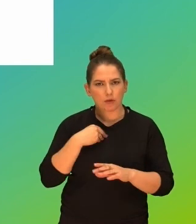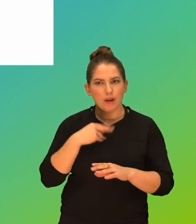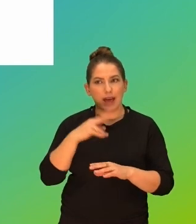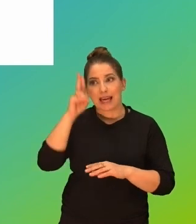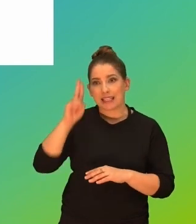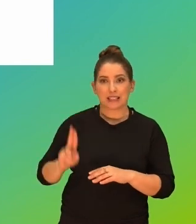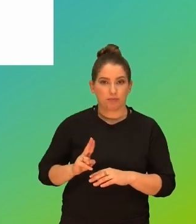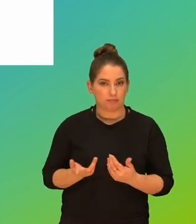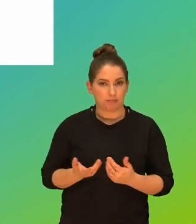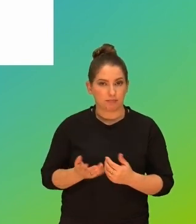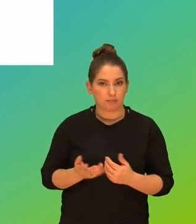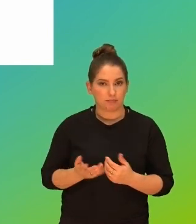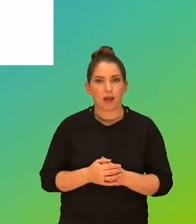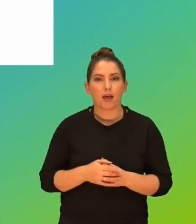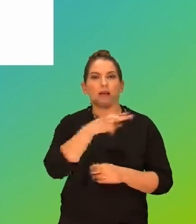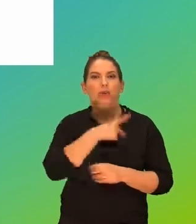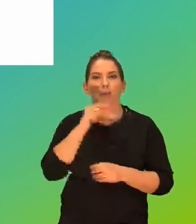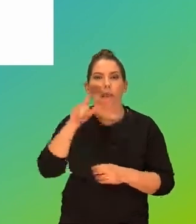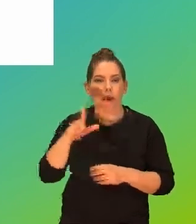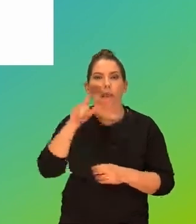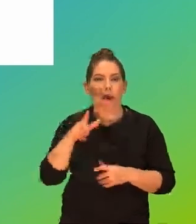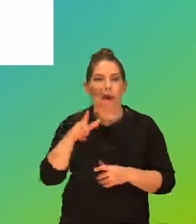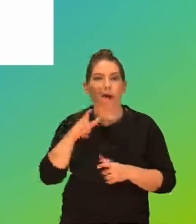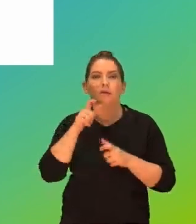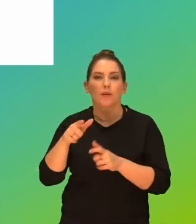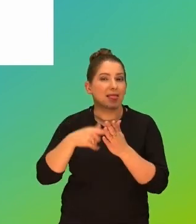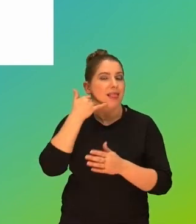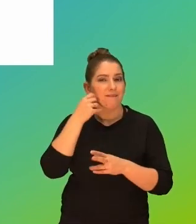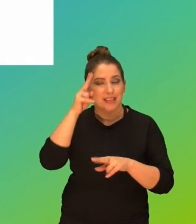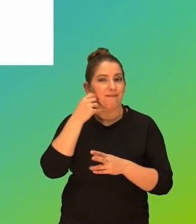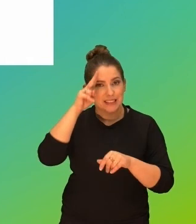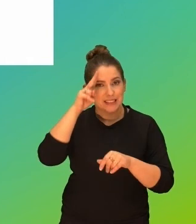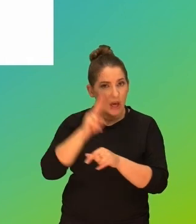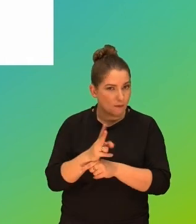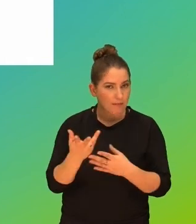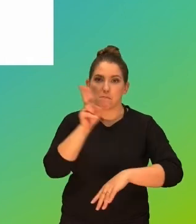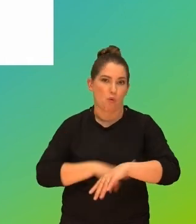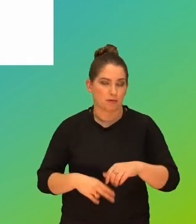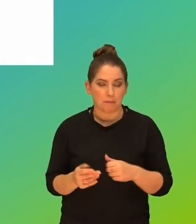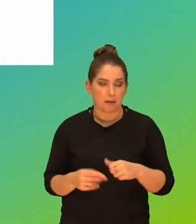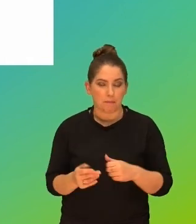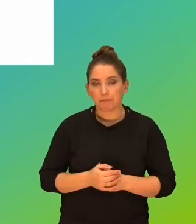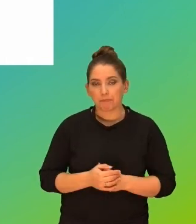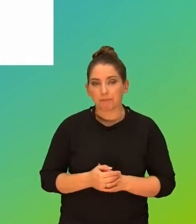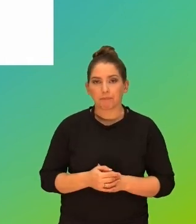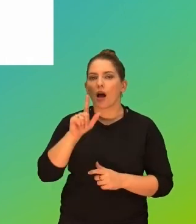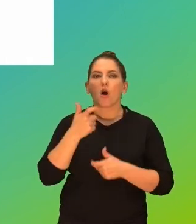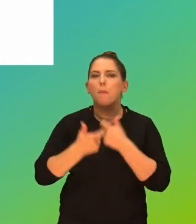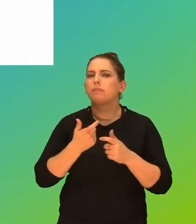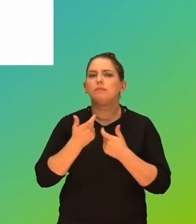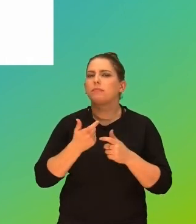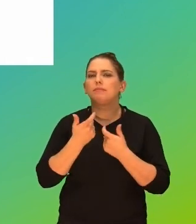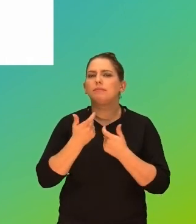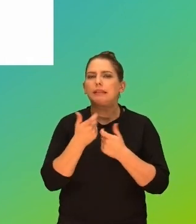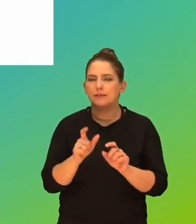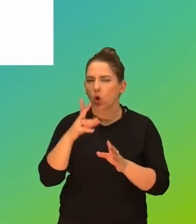instytucjom, dyżurnet.pl, zgłoś to, telefony zaufania czy policja. Natomiast czego nie róbmy,